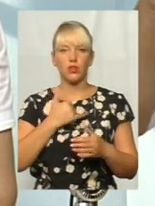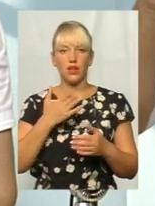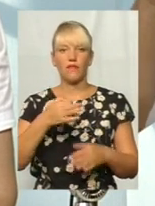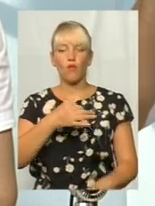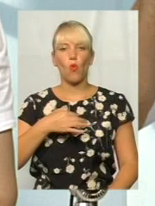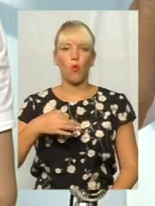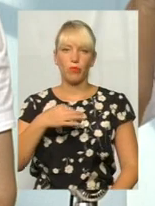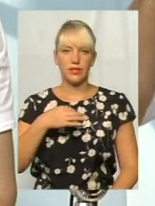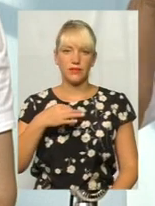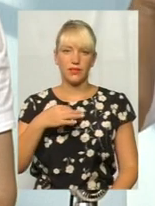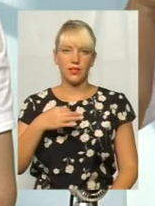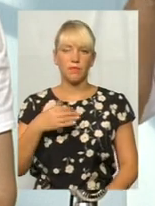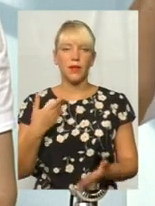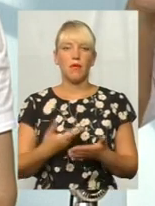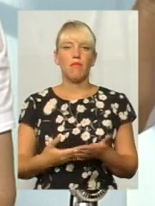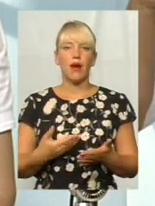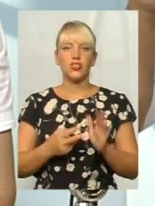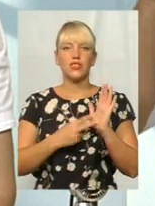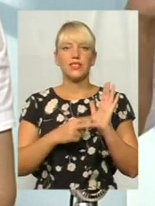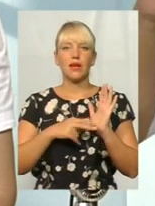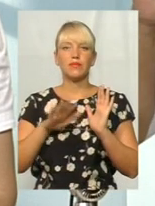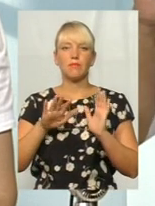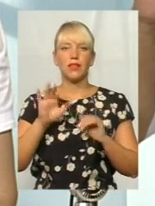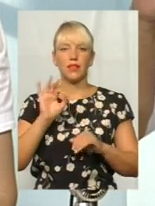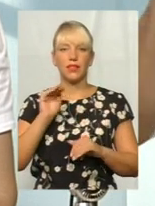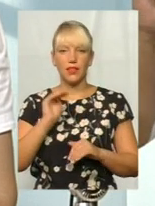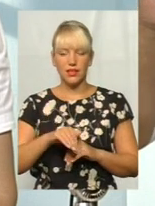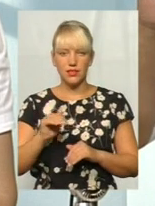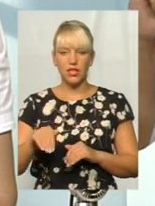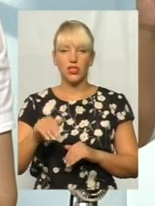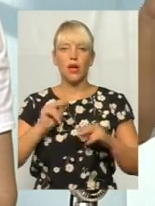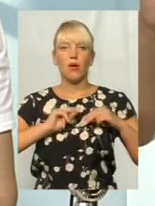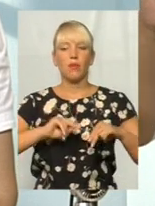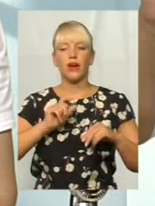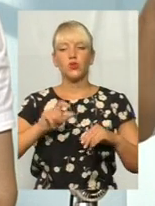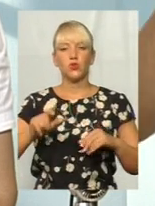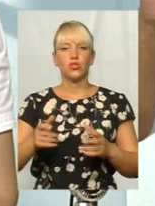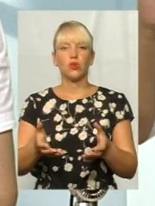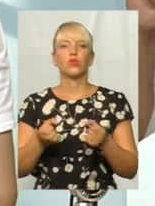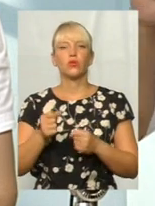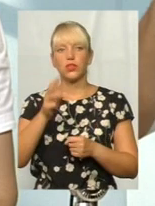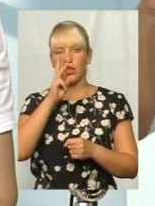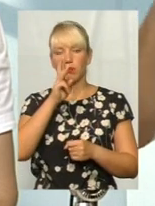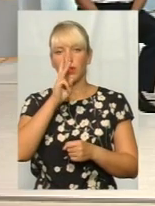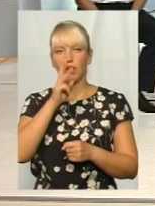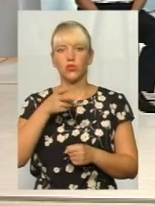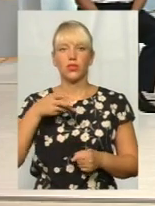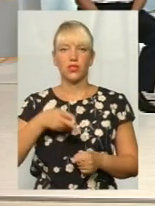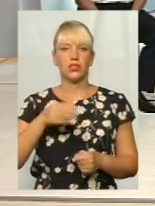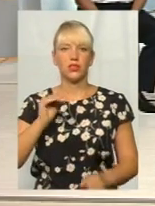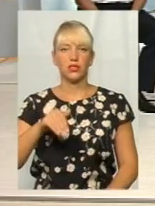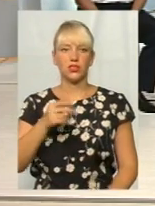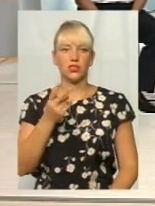майже 75 тисяч працюючих отримують зарплату 3200.